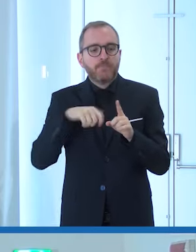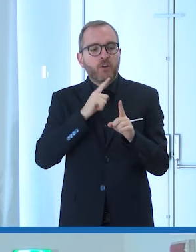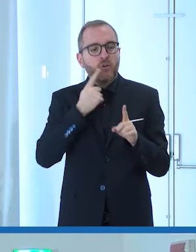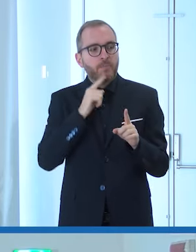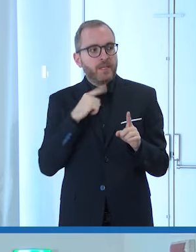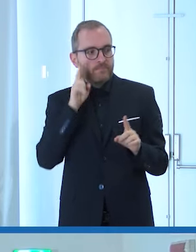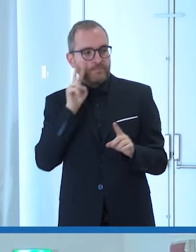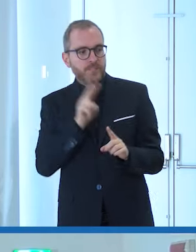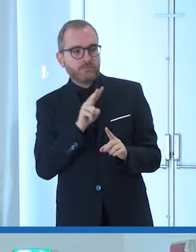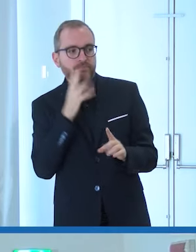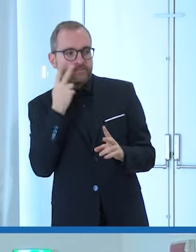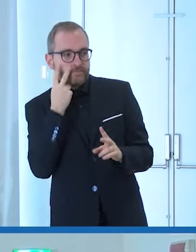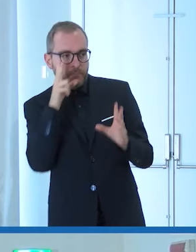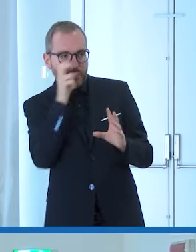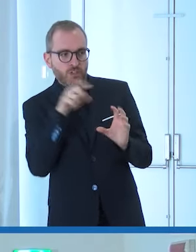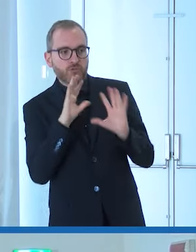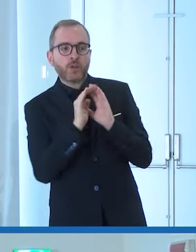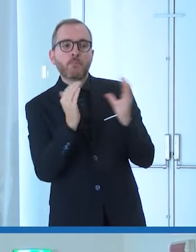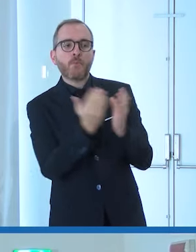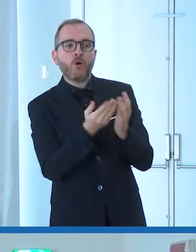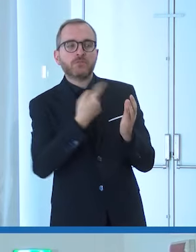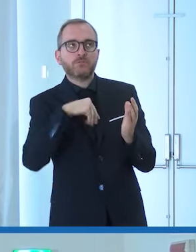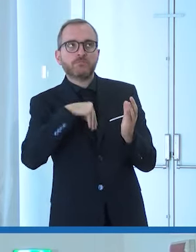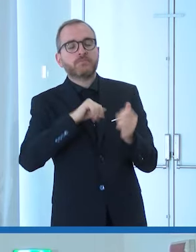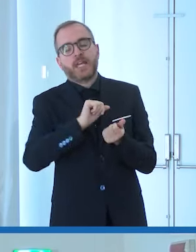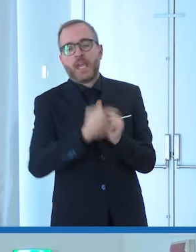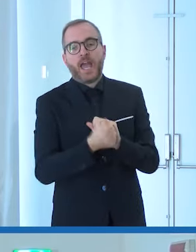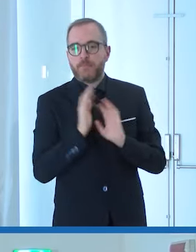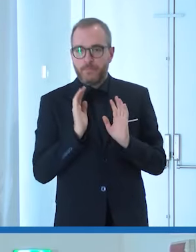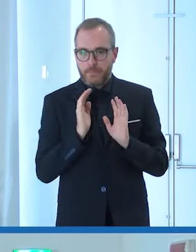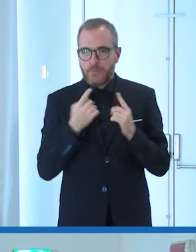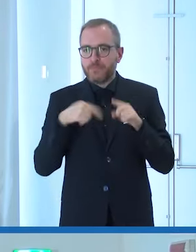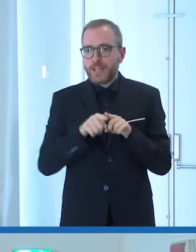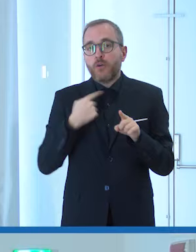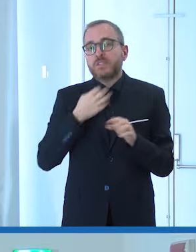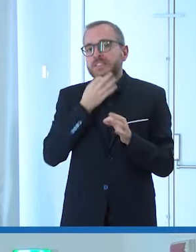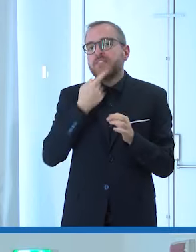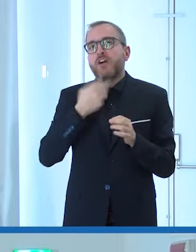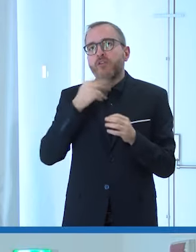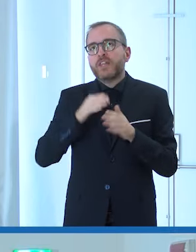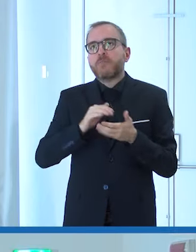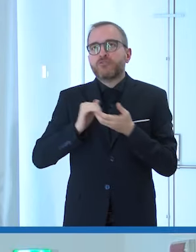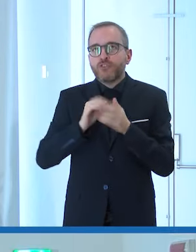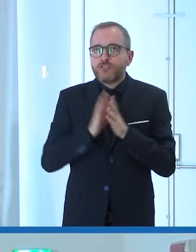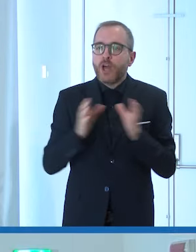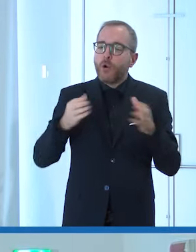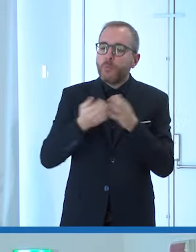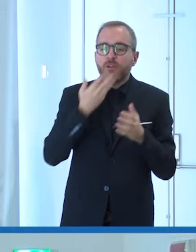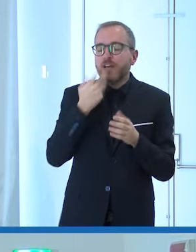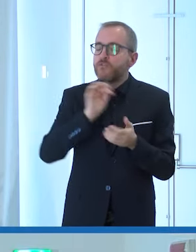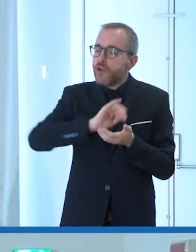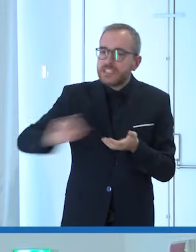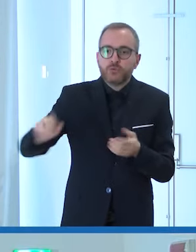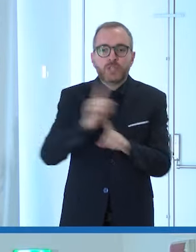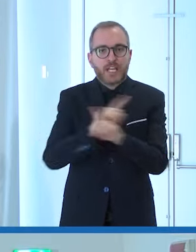ecco allora io credo costruiamo una società paralimpica che non escluda nessuno anche partendo da come comunichiamo e da come